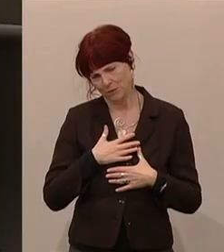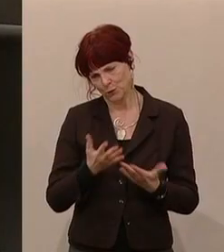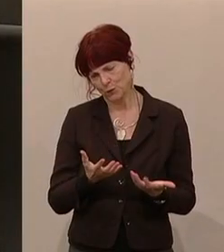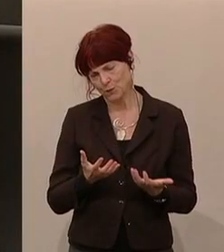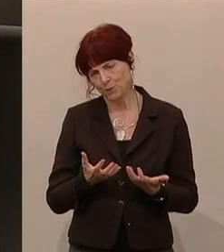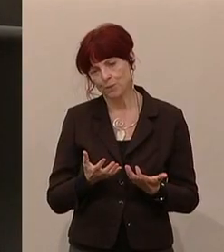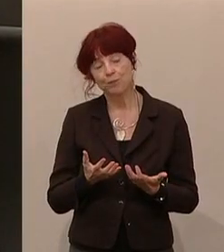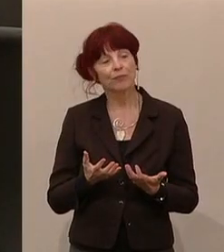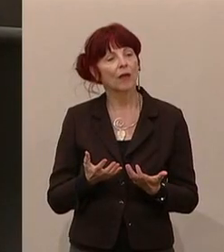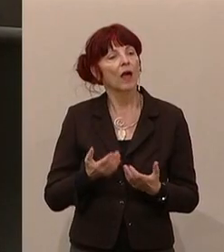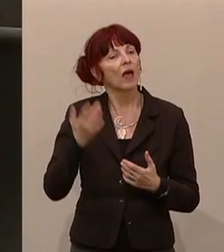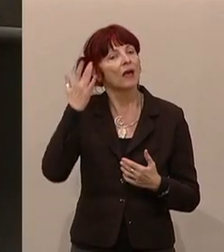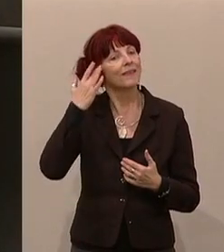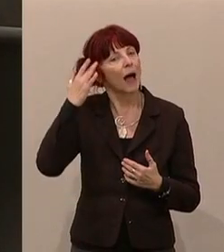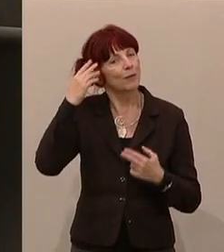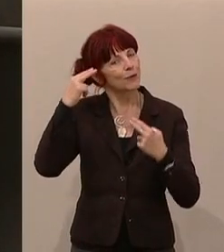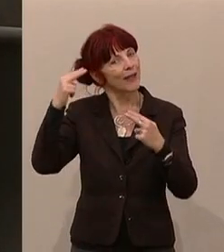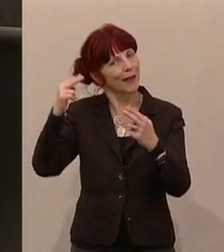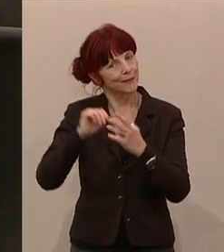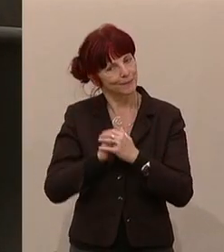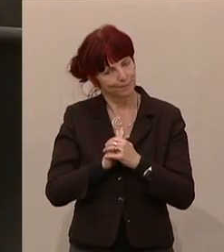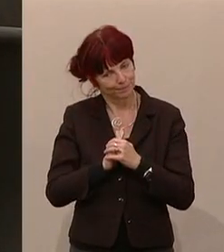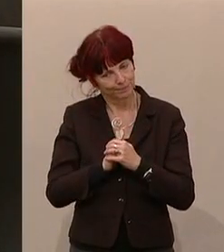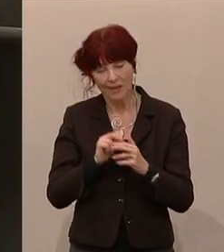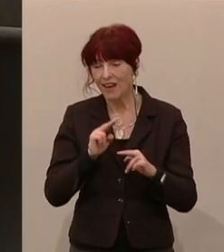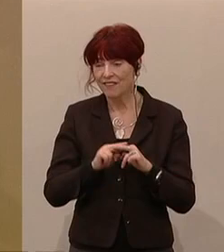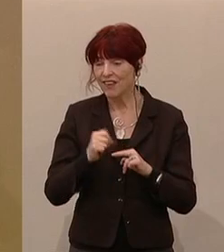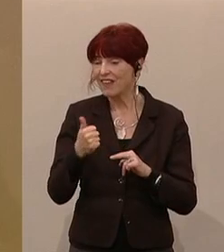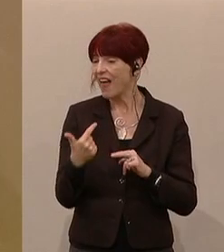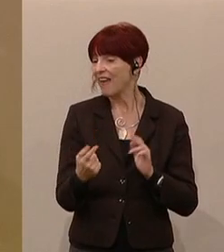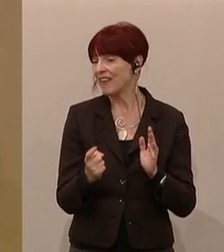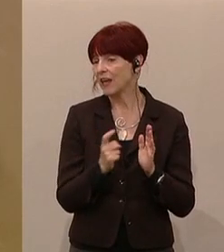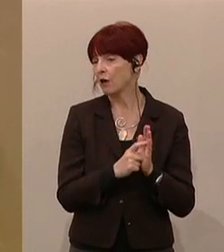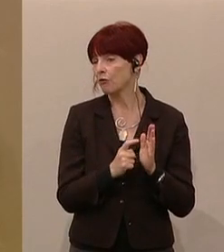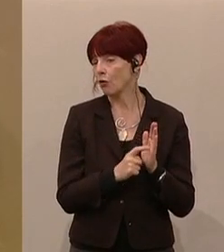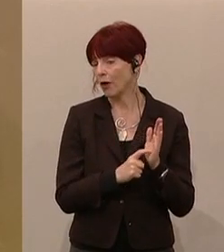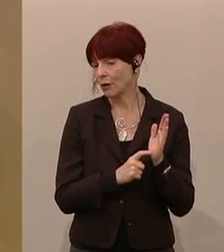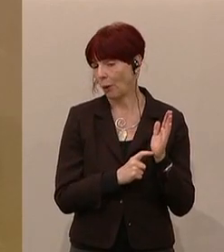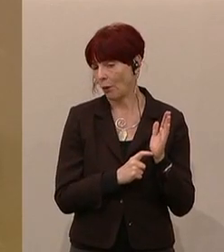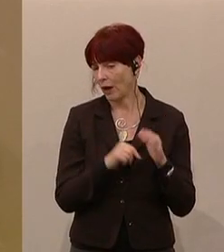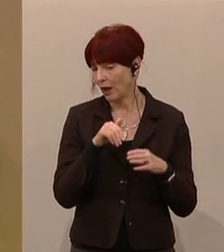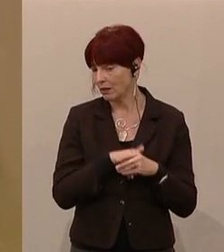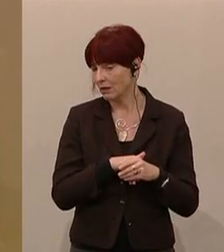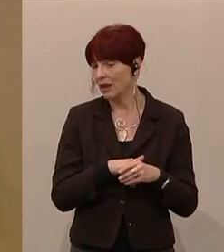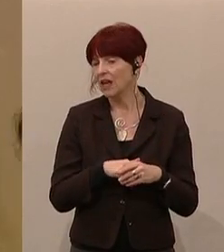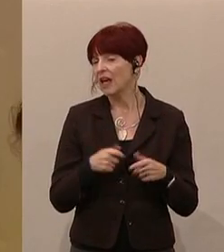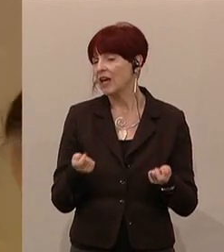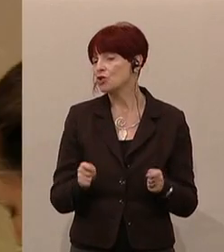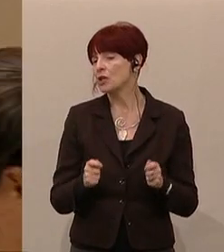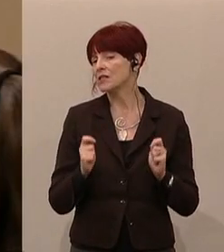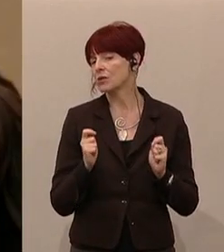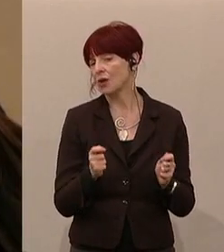Meine Damen und Herren, wenn ich mir einige Forderungen aus diesem Entschließungsantrag anschaue,